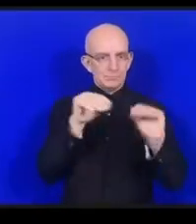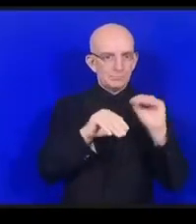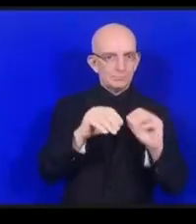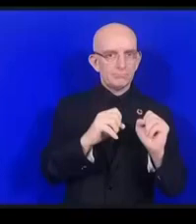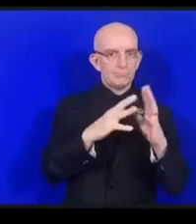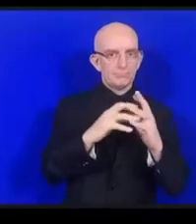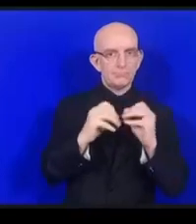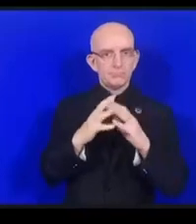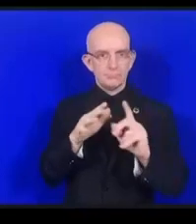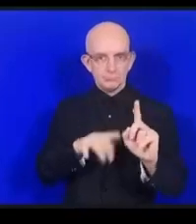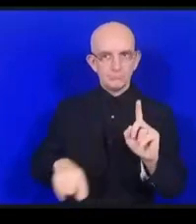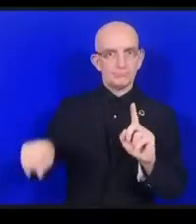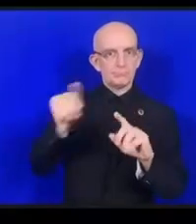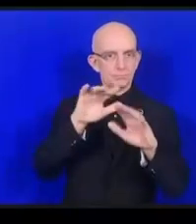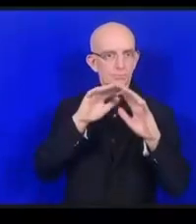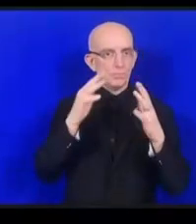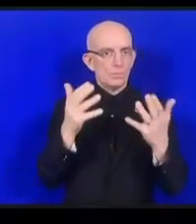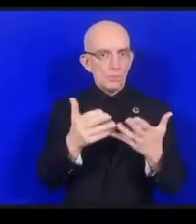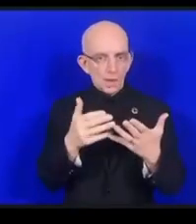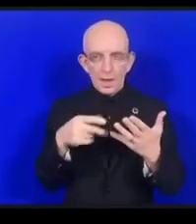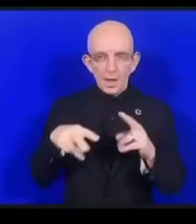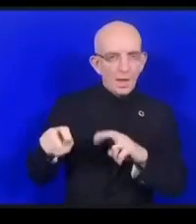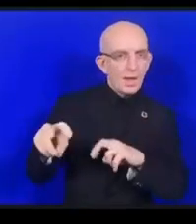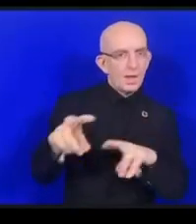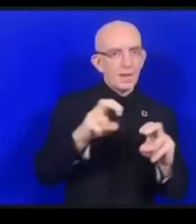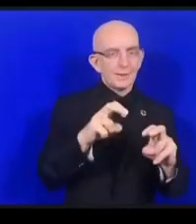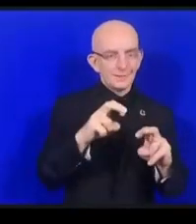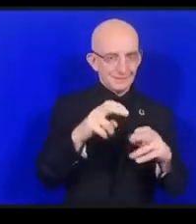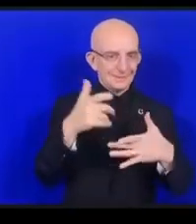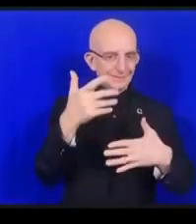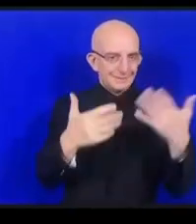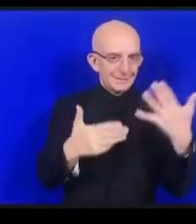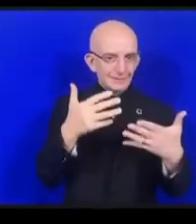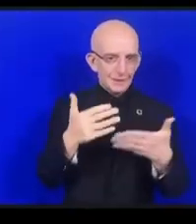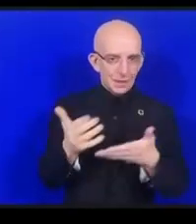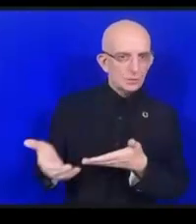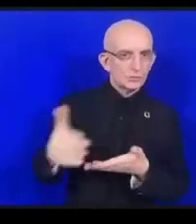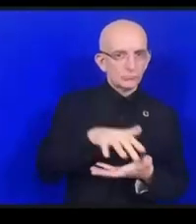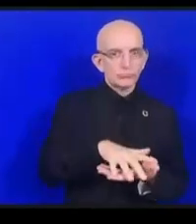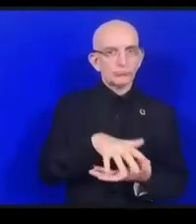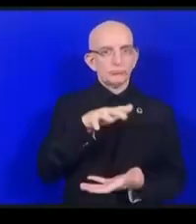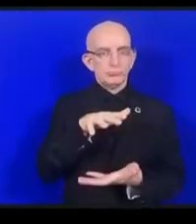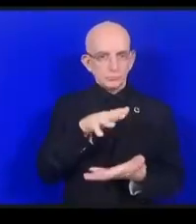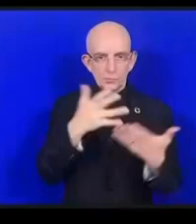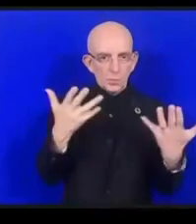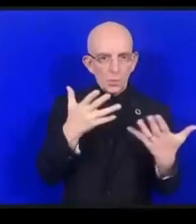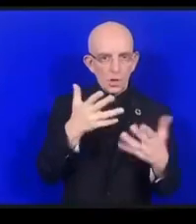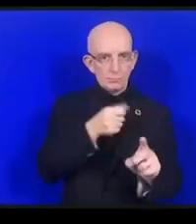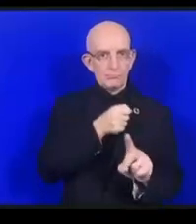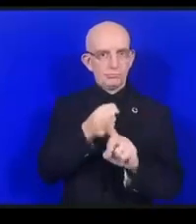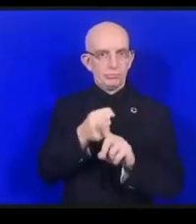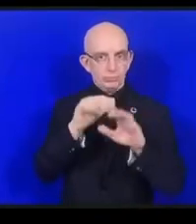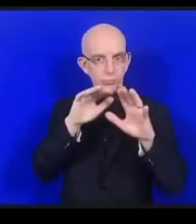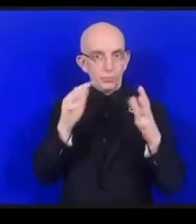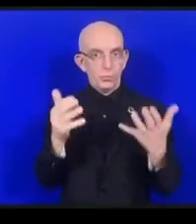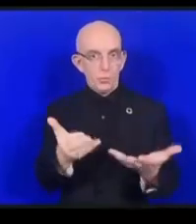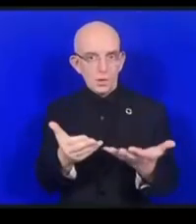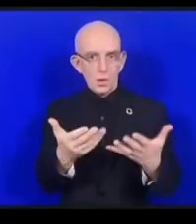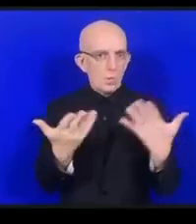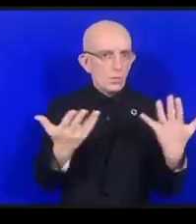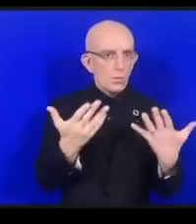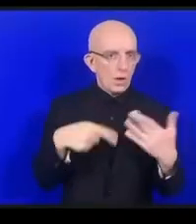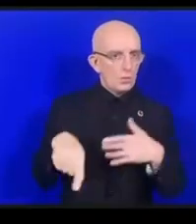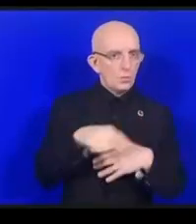影響を与えるものに対して悪い影響を与えればいい影響を与えるわけですというのはデータを収集するだけでなくてそれ自体が行動を起こすからなんです